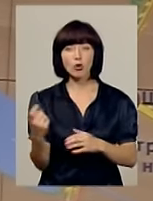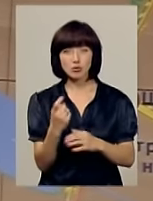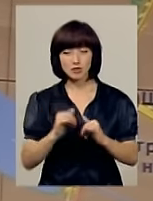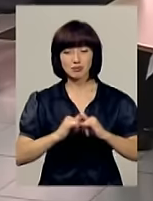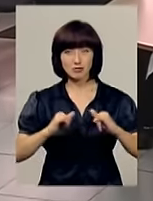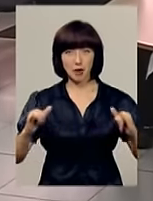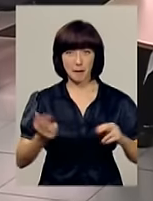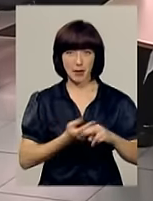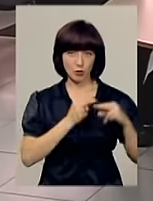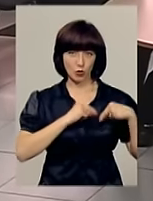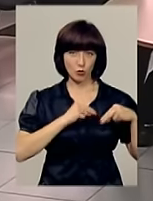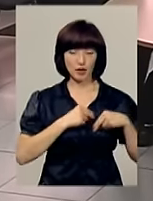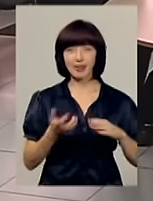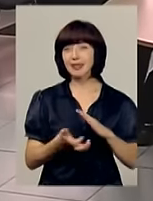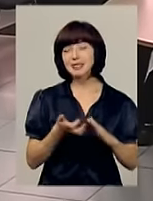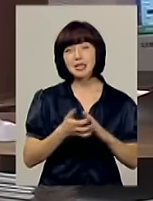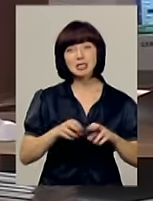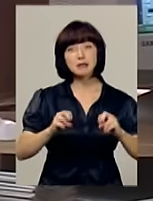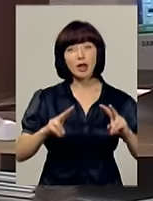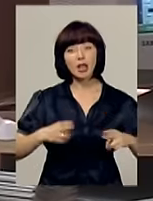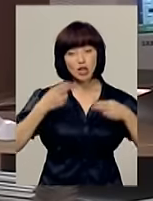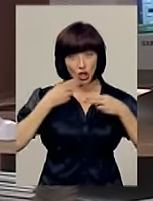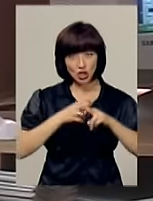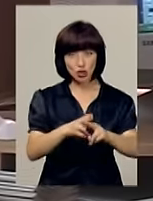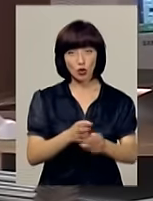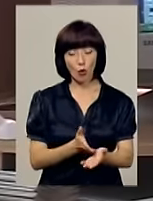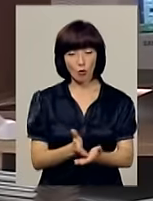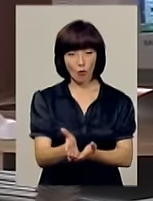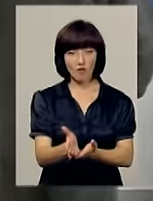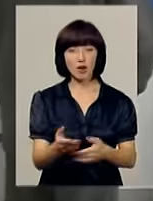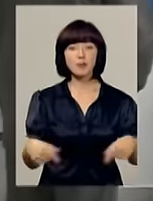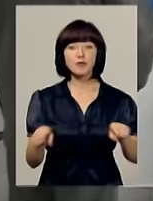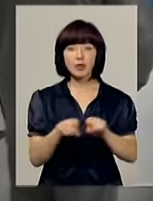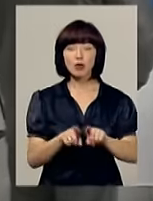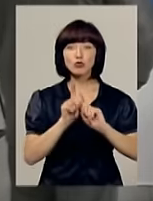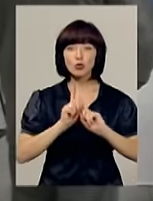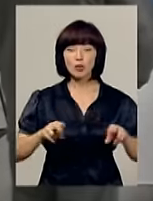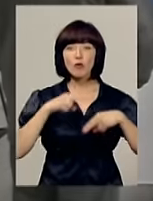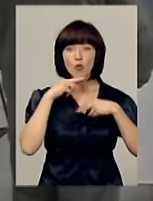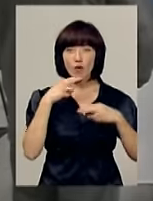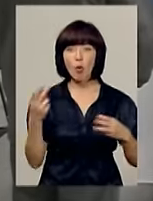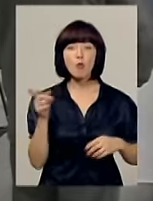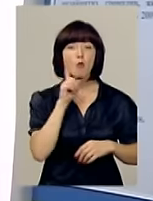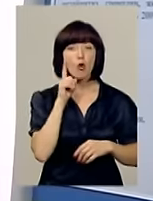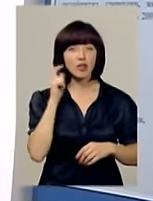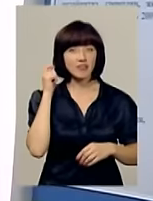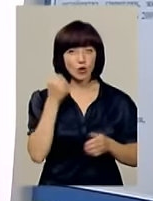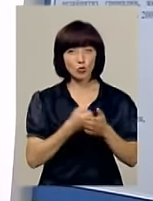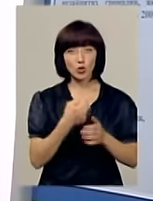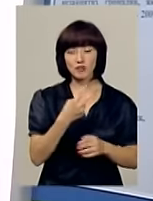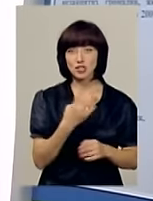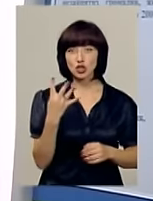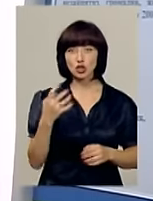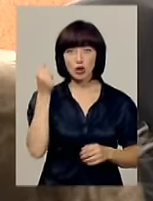лави безробітніх та нестача спеціалістів технічного профілю. Також особливу увагу приділятимуть молоді віком до 24